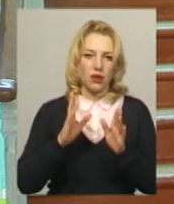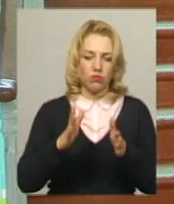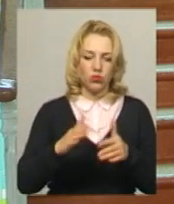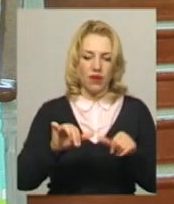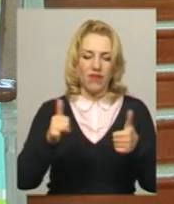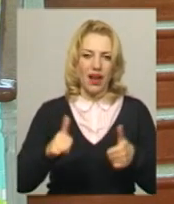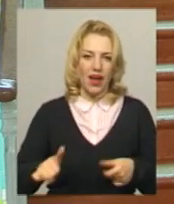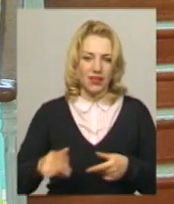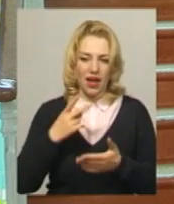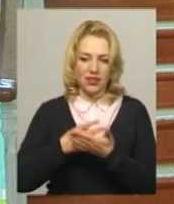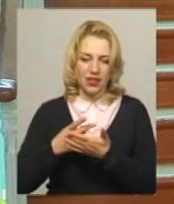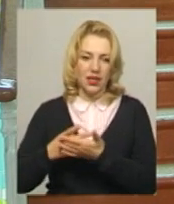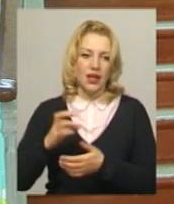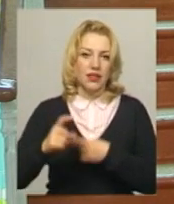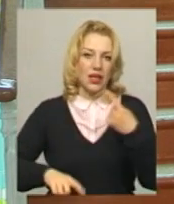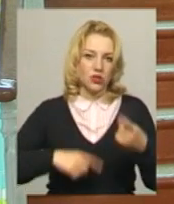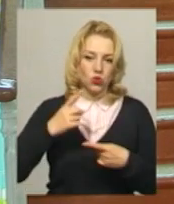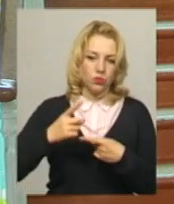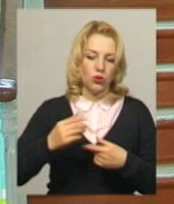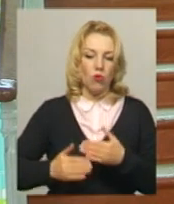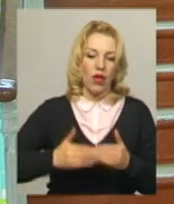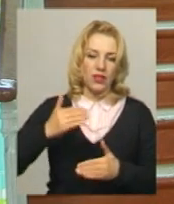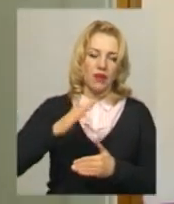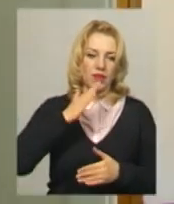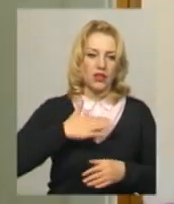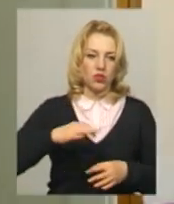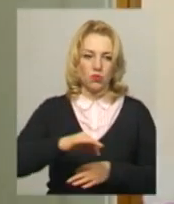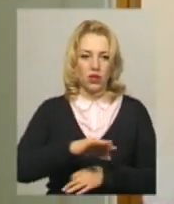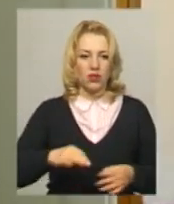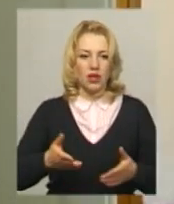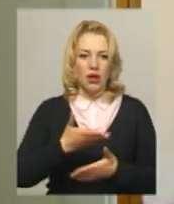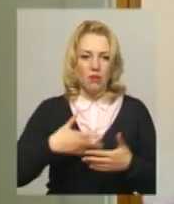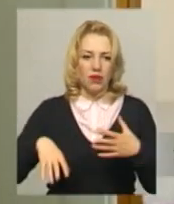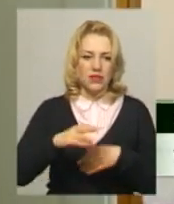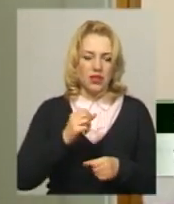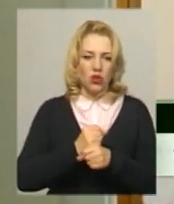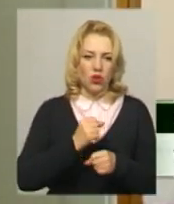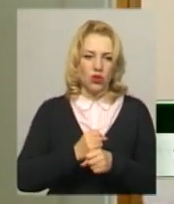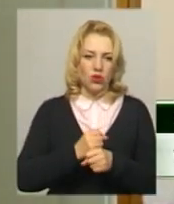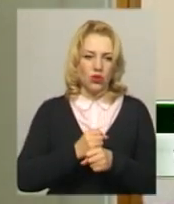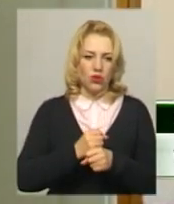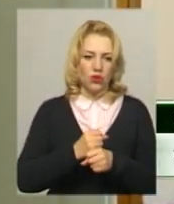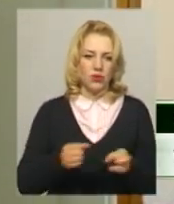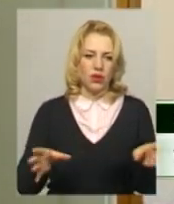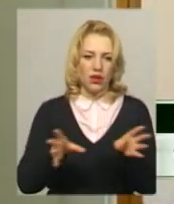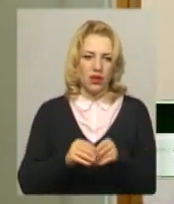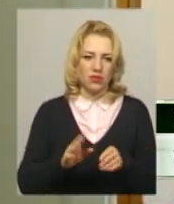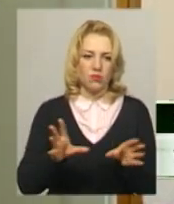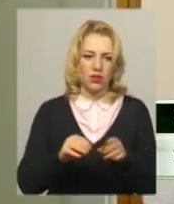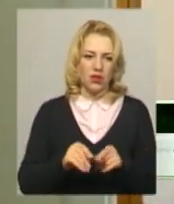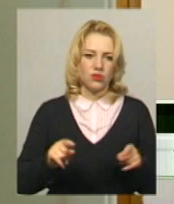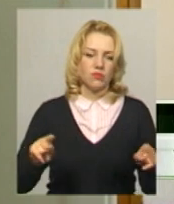виглядати в наступному етапі наш проєкт. Ми все робимо разом, ми разом збираємося і